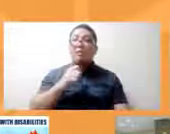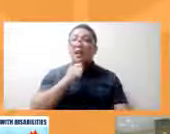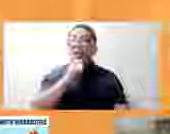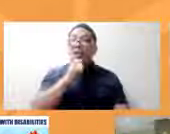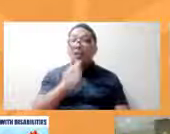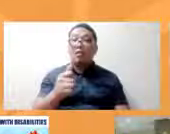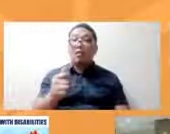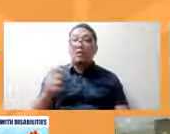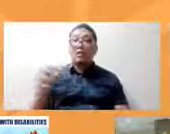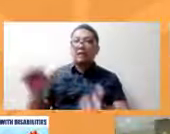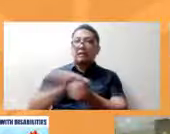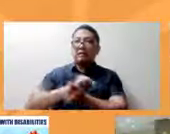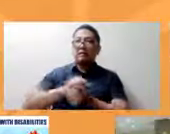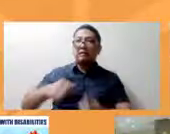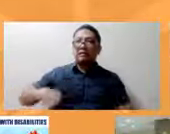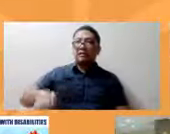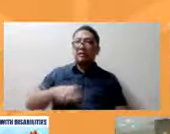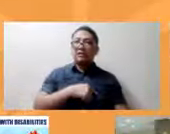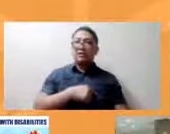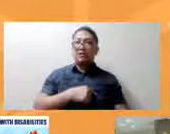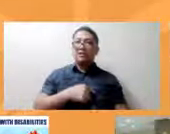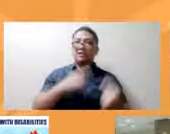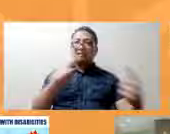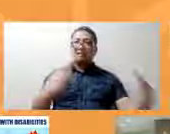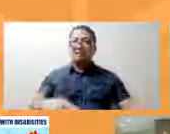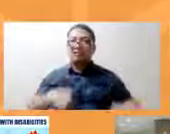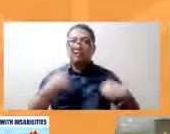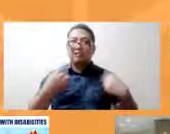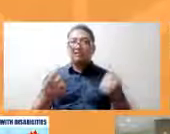damage it has been doing to our image.